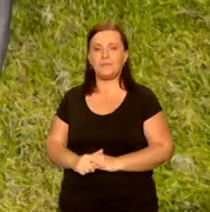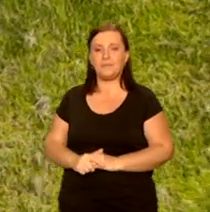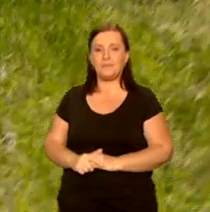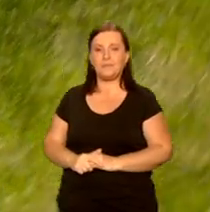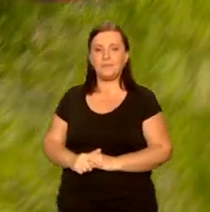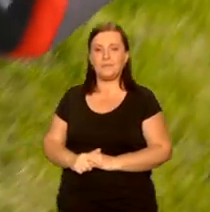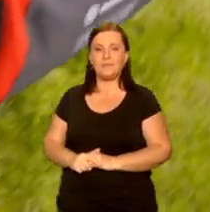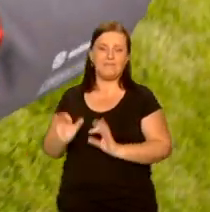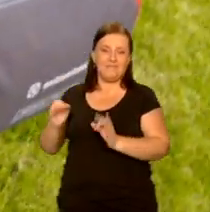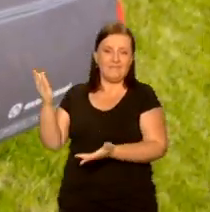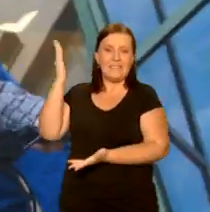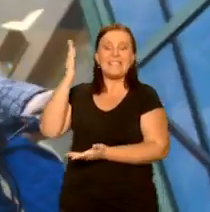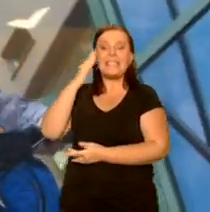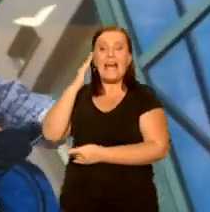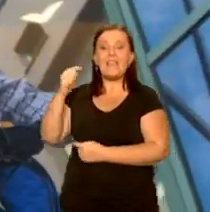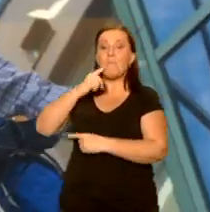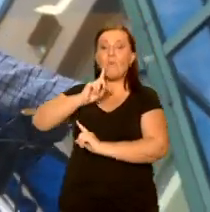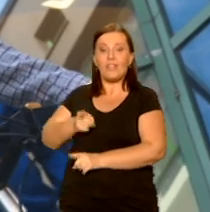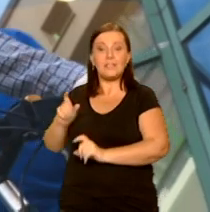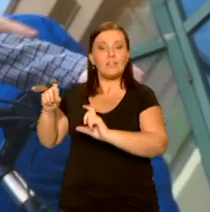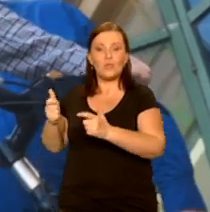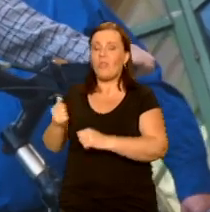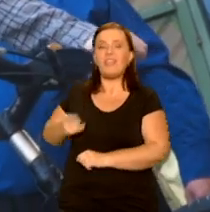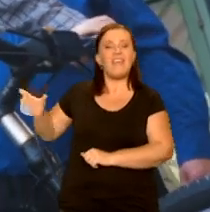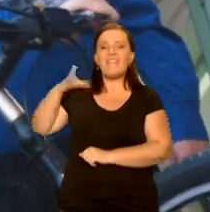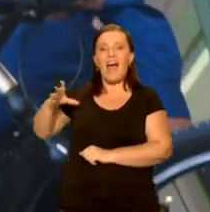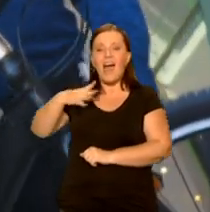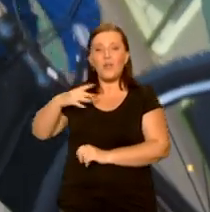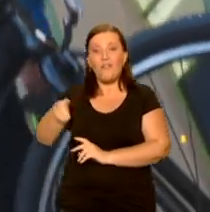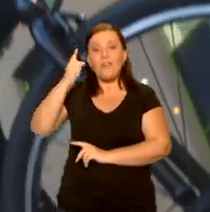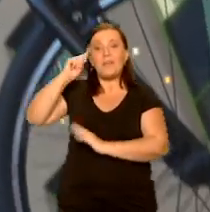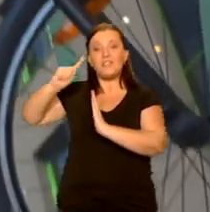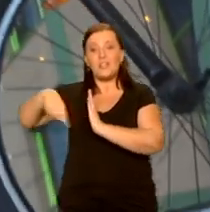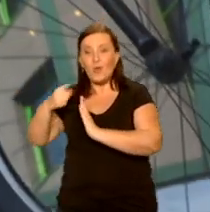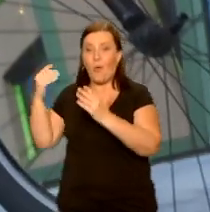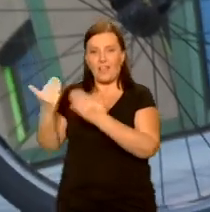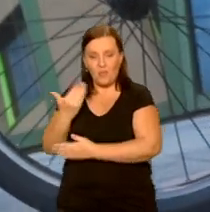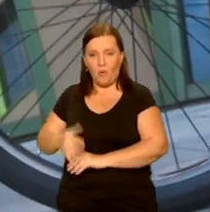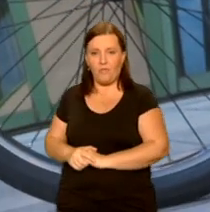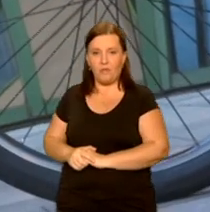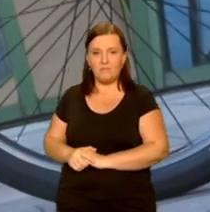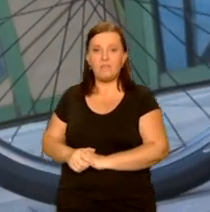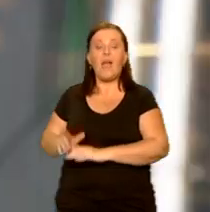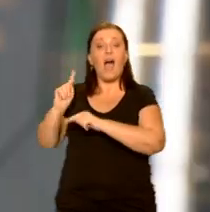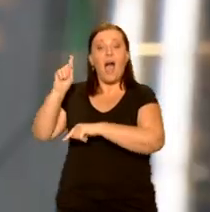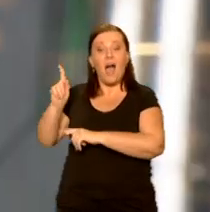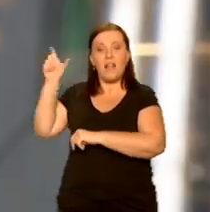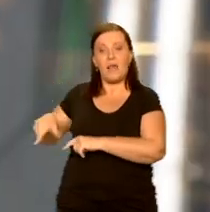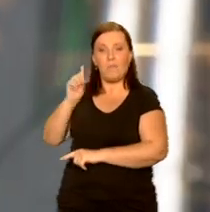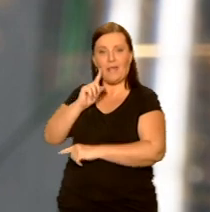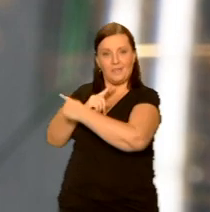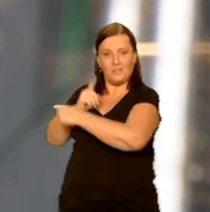Dobrze znane powiedzenie głosi, że nie warto wymyślać koła na nowo. Zdecydowanie nie brał tego pod uwagę pan